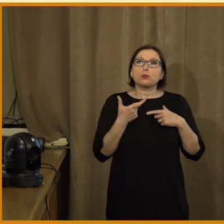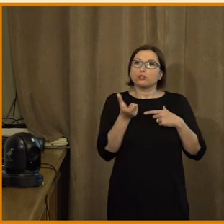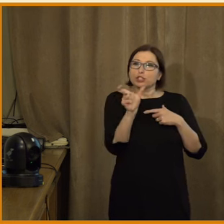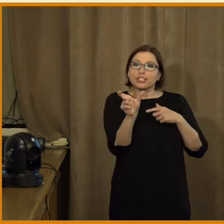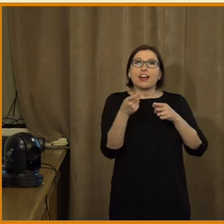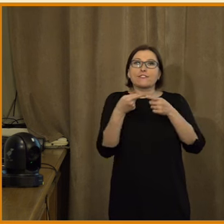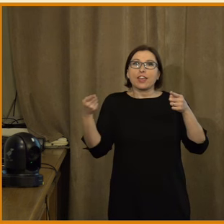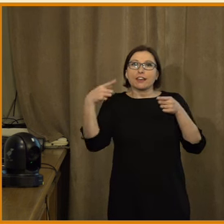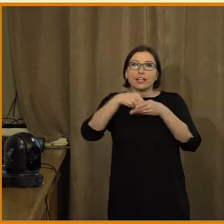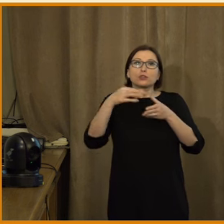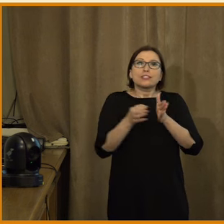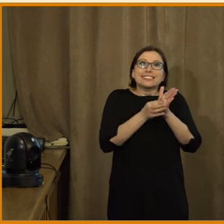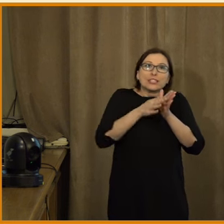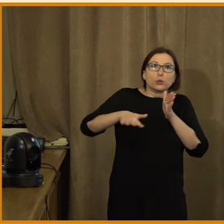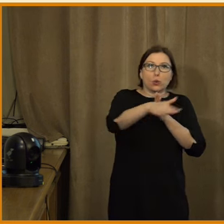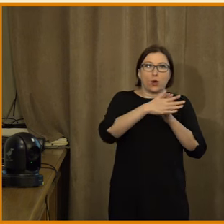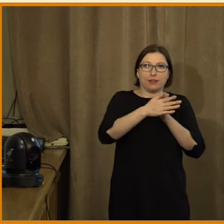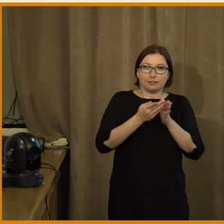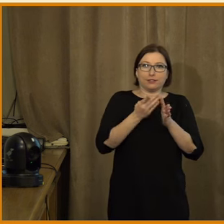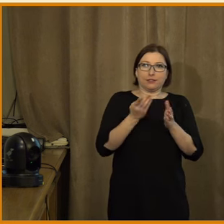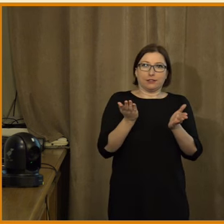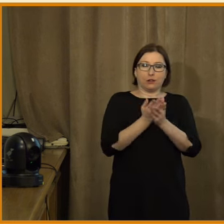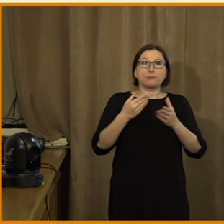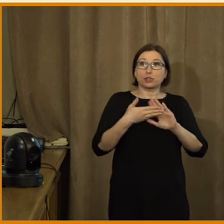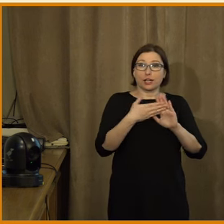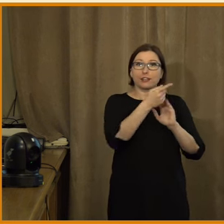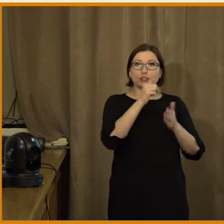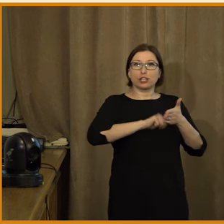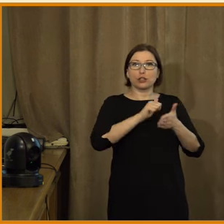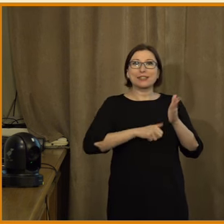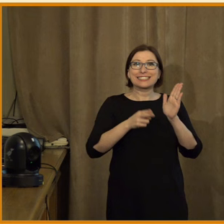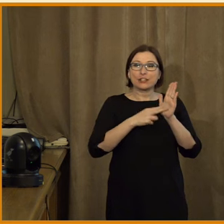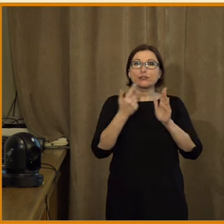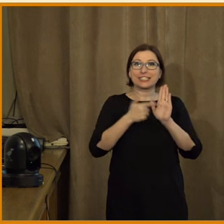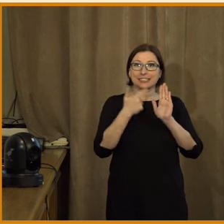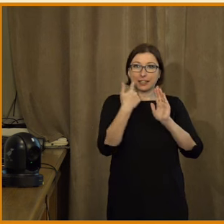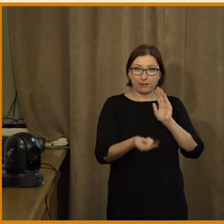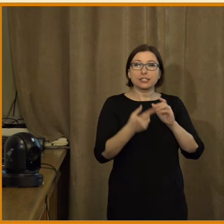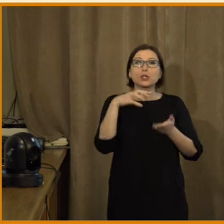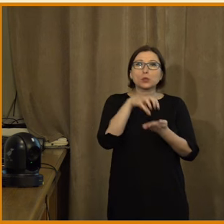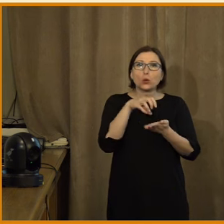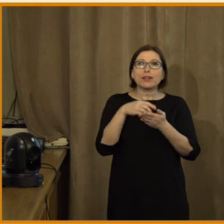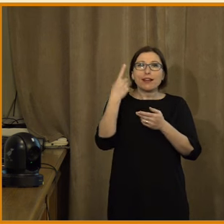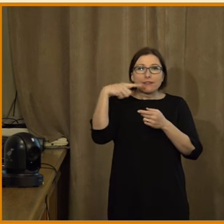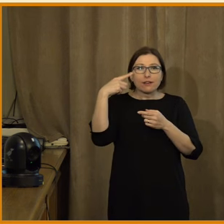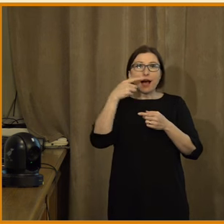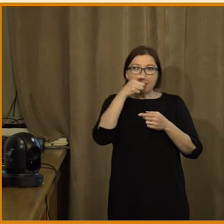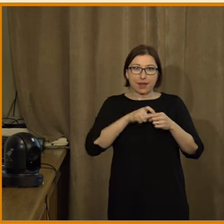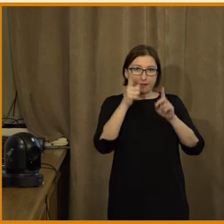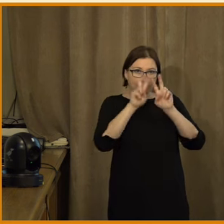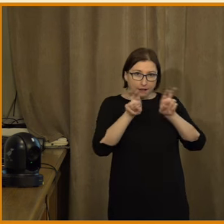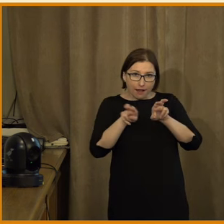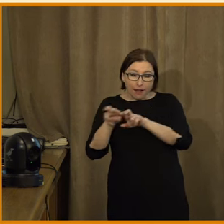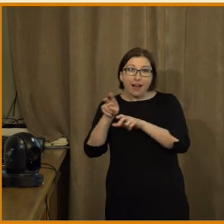proč ho používáme. Já tady odkazuju na tady tu zajímavou studii, která vyšla v časopise Nature v roce 2020. Skupiny amerických výzkumníků, kteří